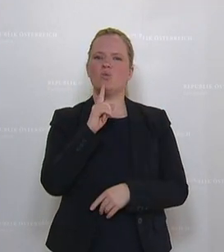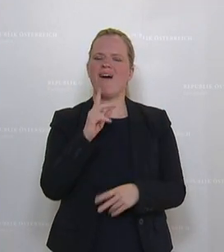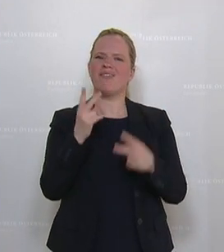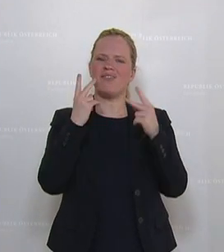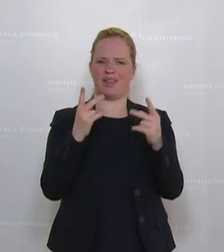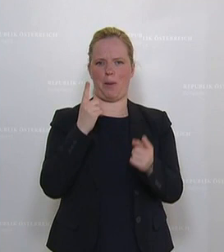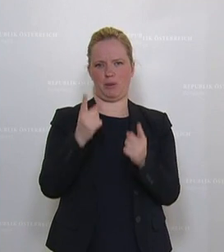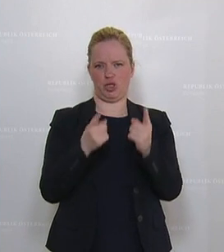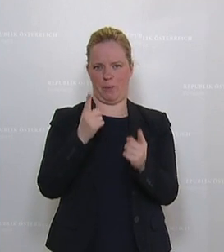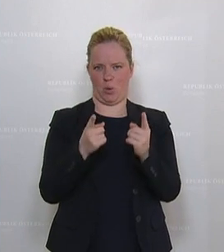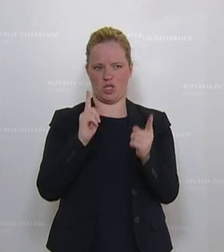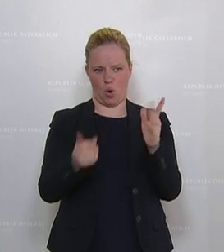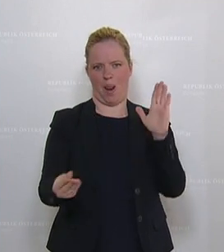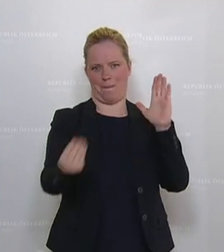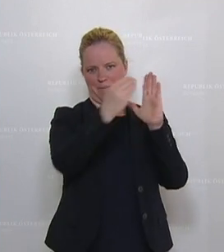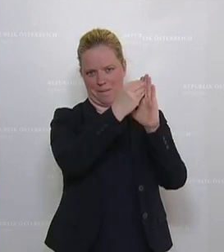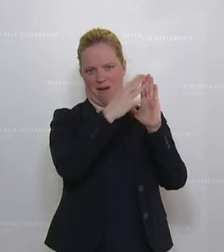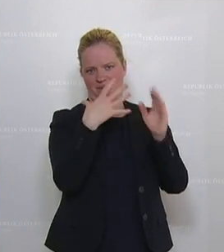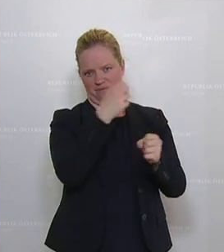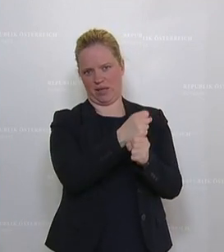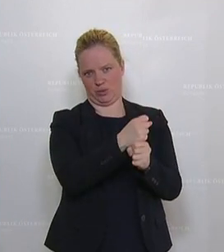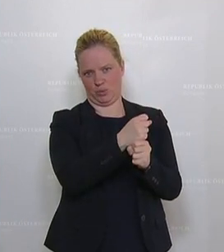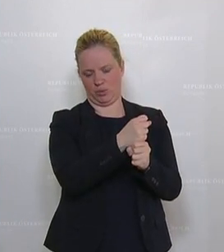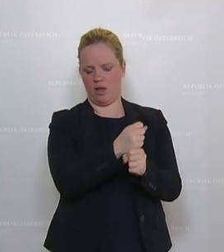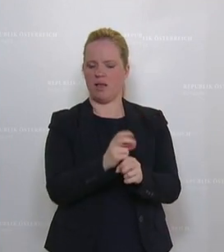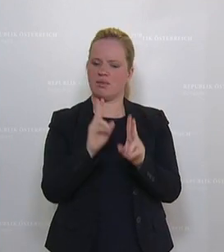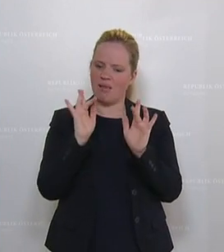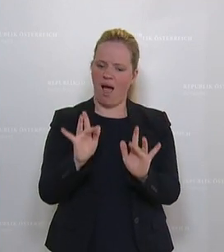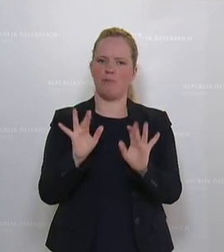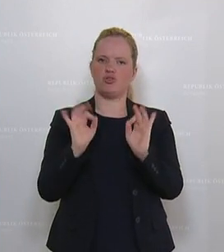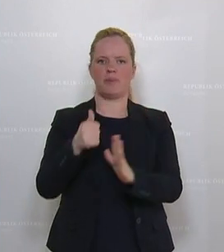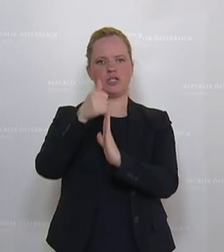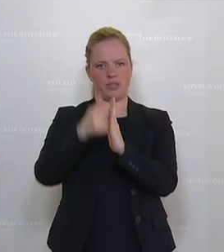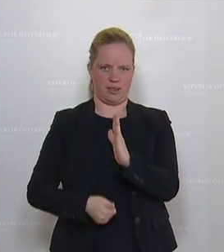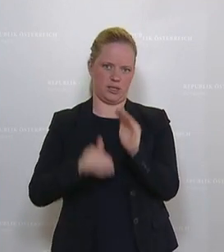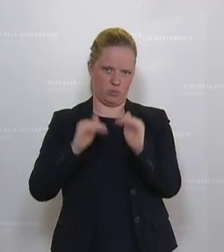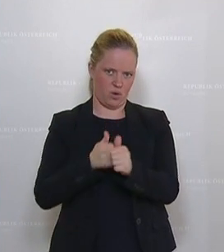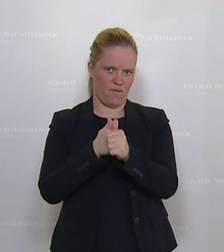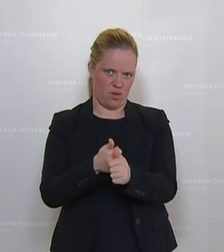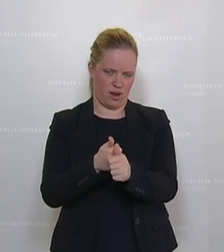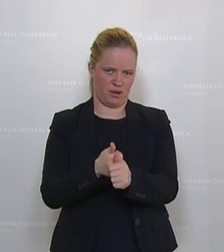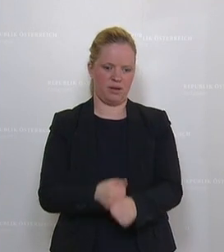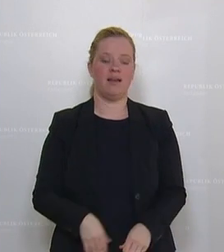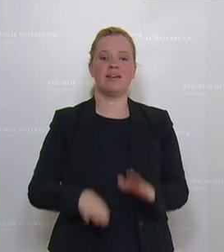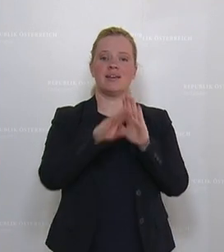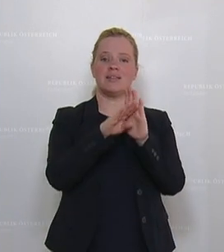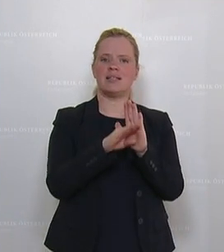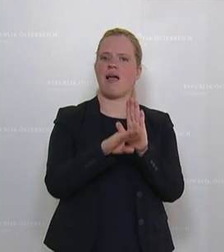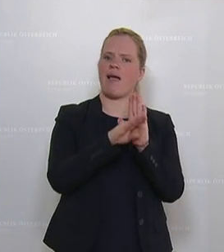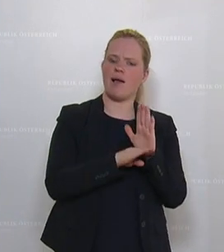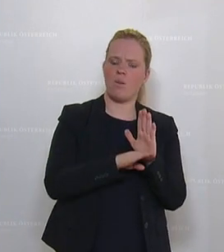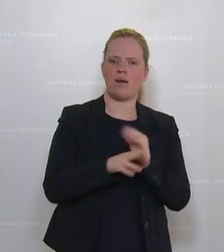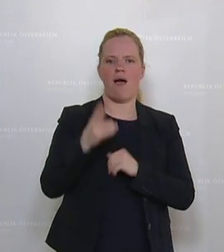Verfassungsrang erhoben werden, welche diesen Standard erfüllen. Die bestehenden gesetzlichen Regelungen, das Rauchverbot